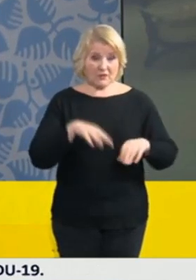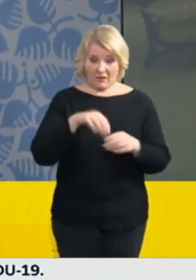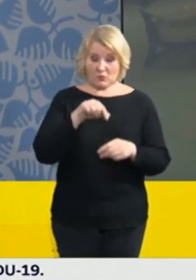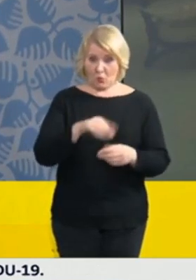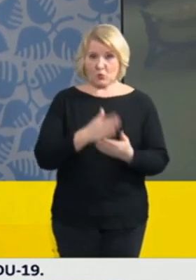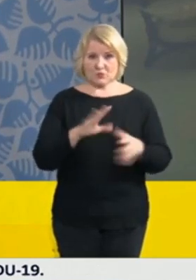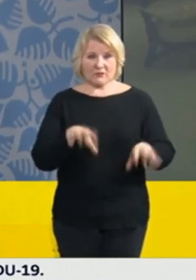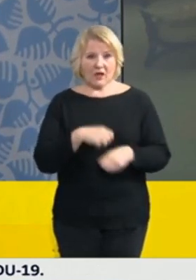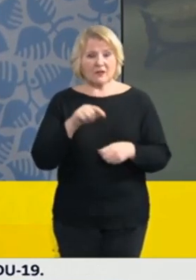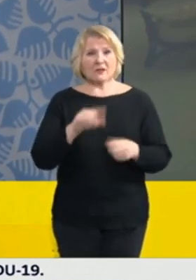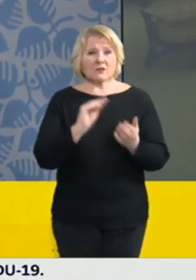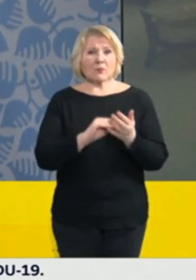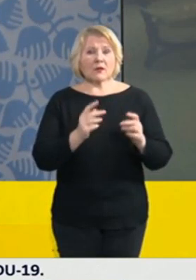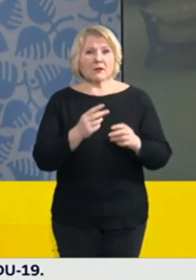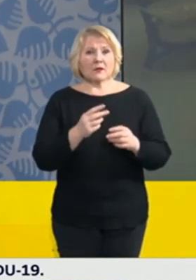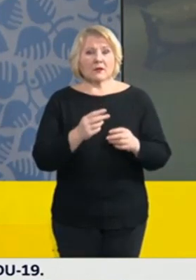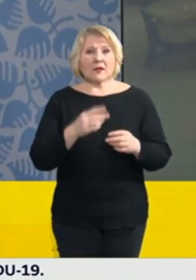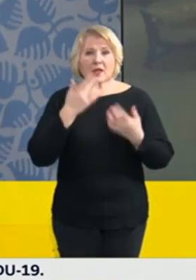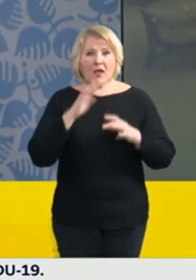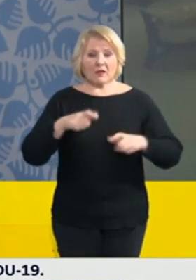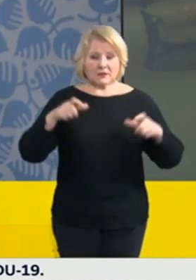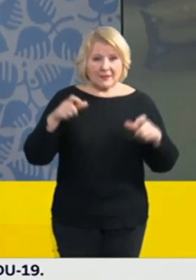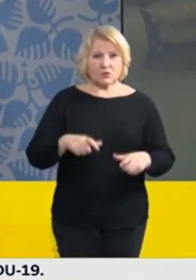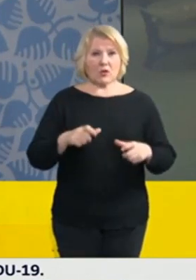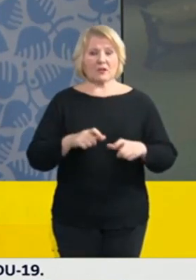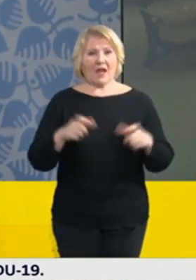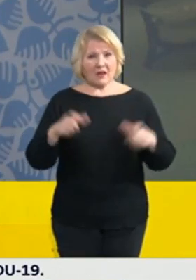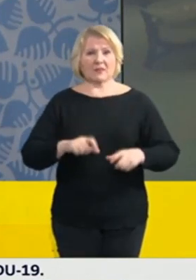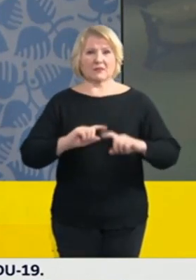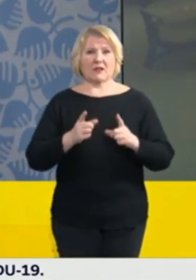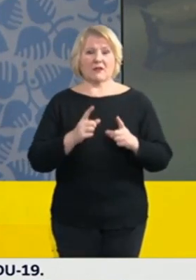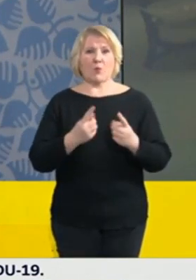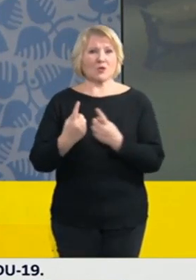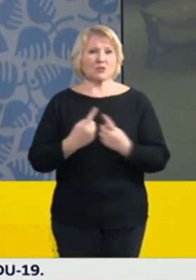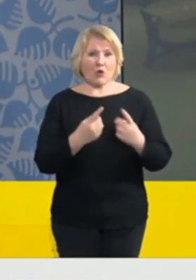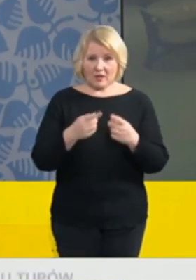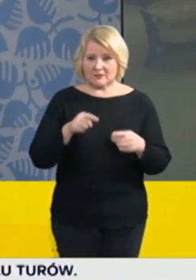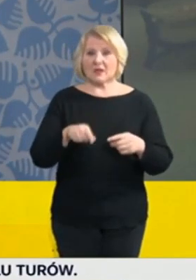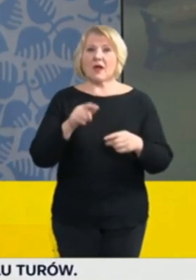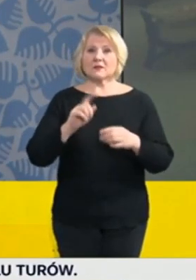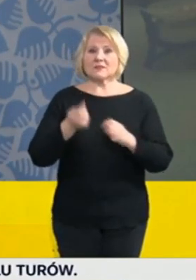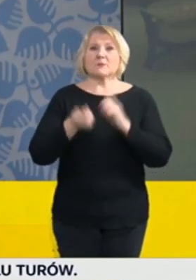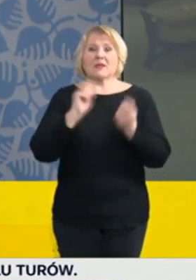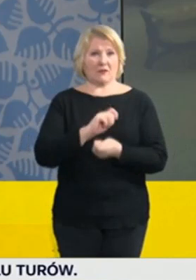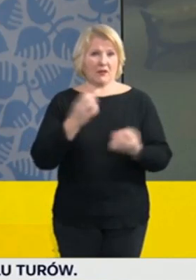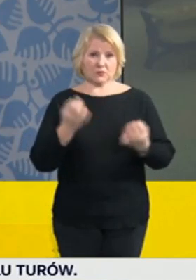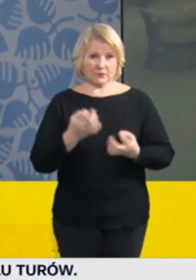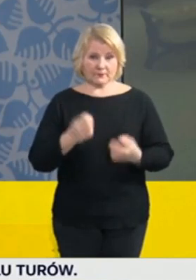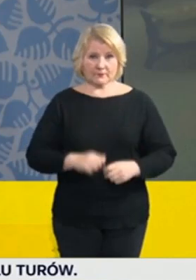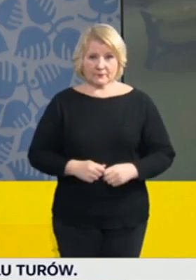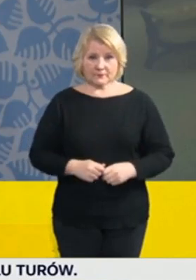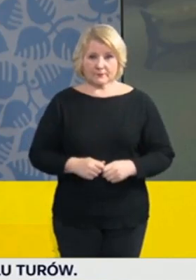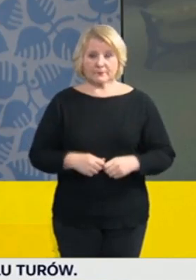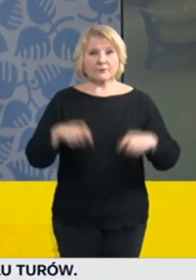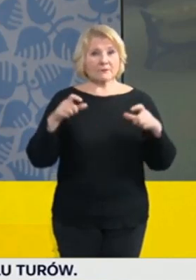upravuje izolaci a karanténu. A tou hlavní změnou je, že karanténa už nebude